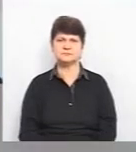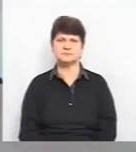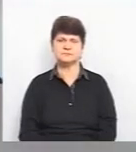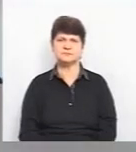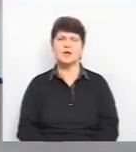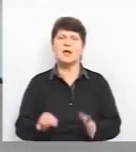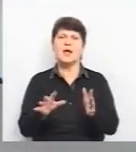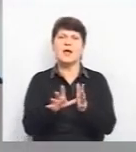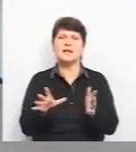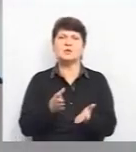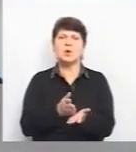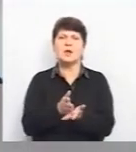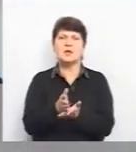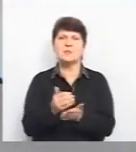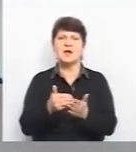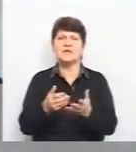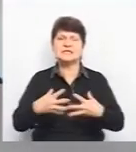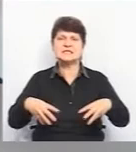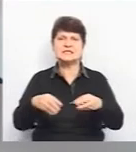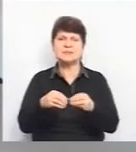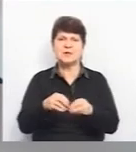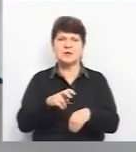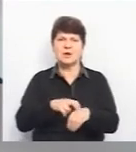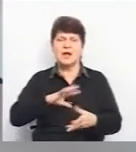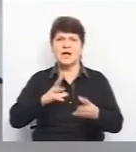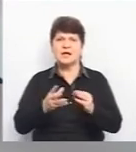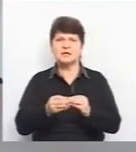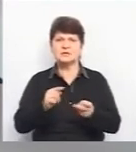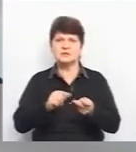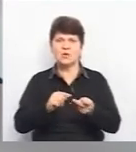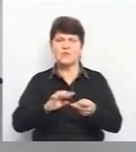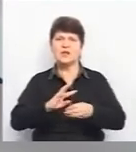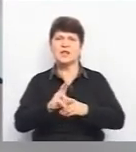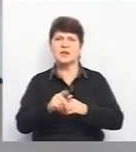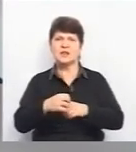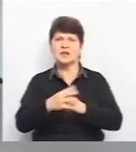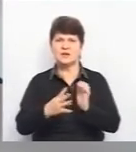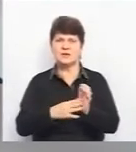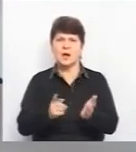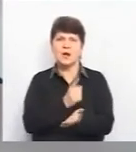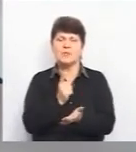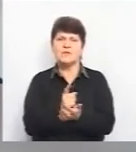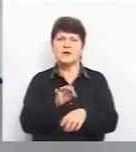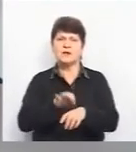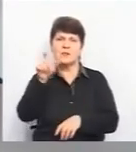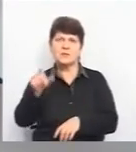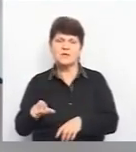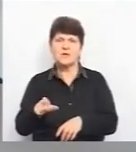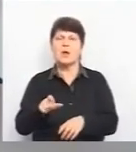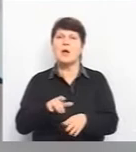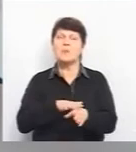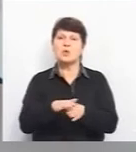Електронне направлення від сімейного лікаря і результати тесту на COVID-19 повинні мати пацієнти, яким проводять